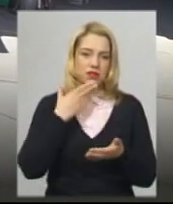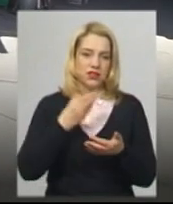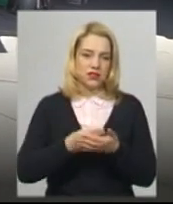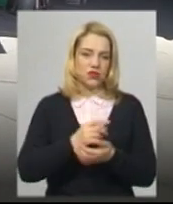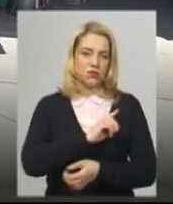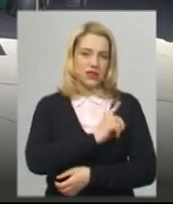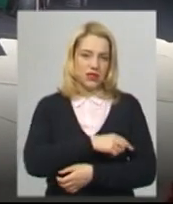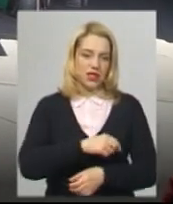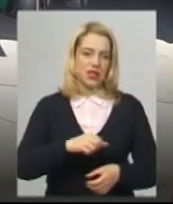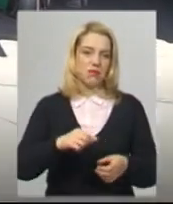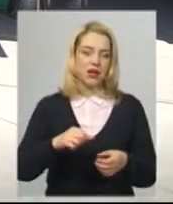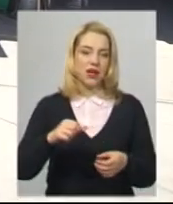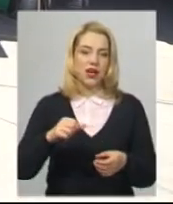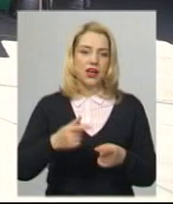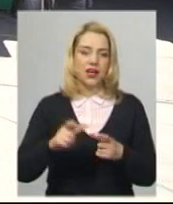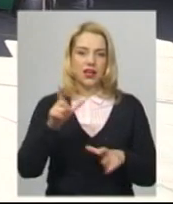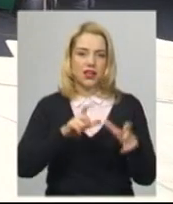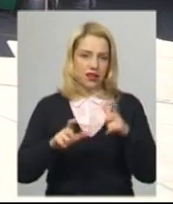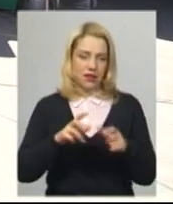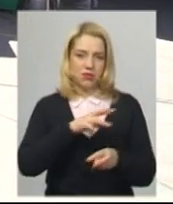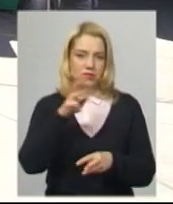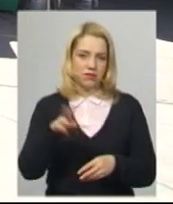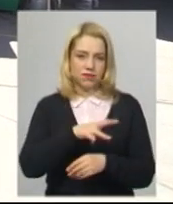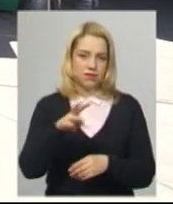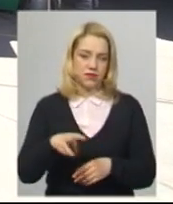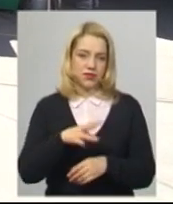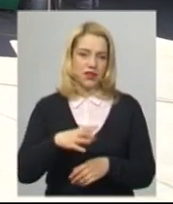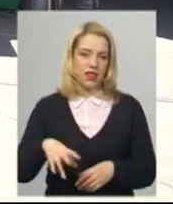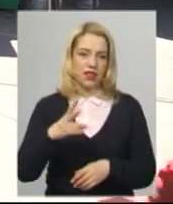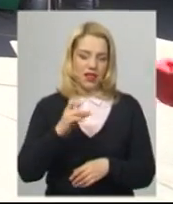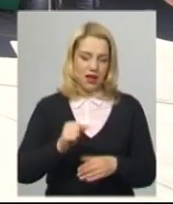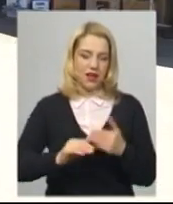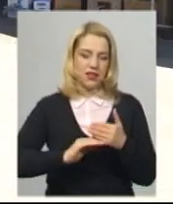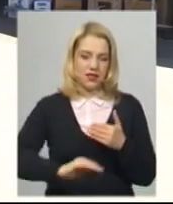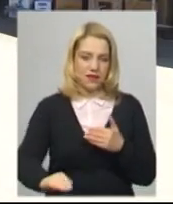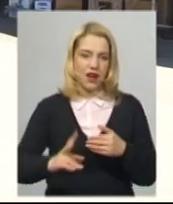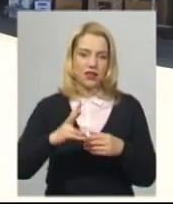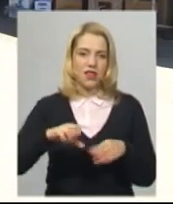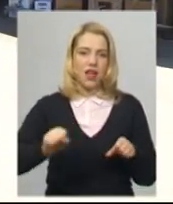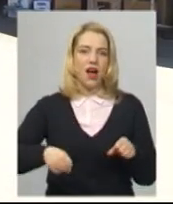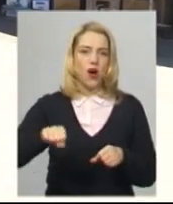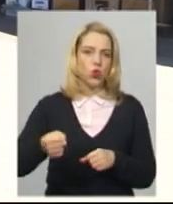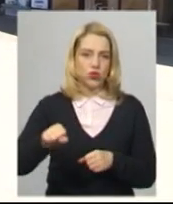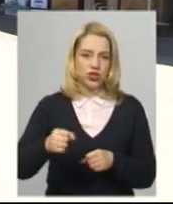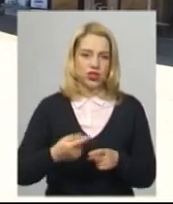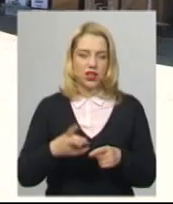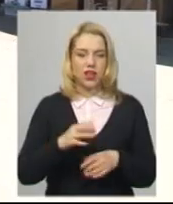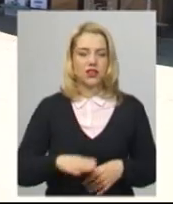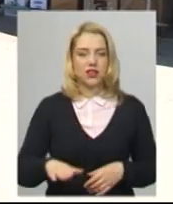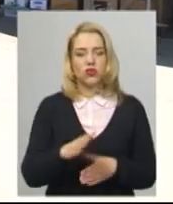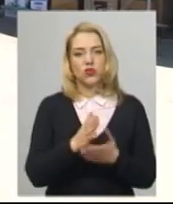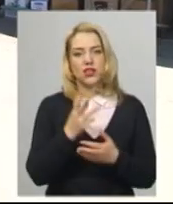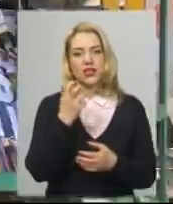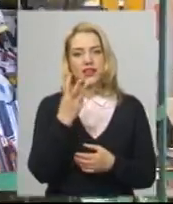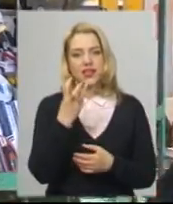дезінфектором, хімічним розчином наноситься це все на асфальт, на ручки. На території ринку знаходиться понад 300